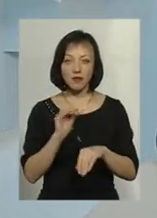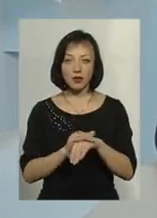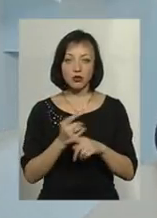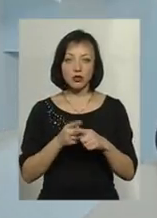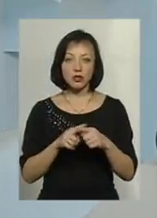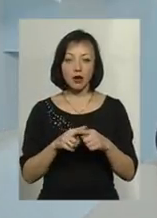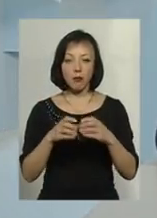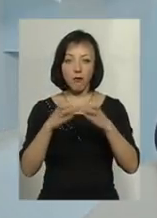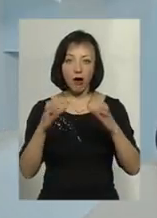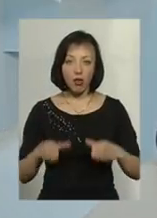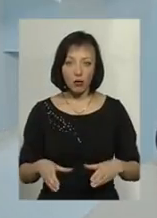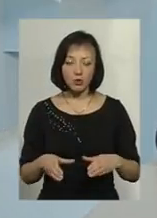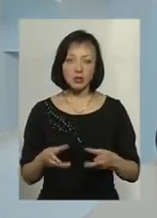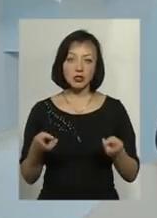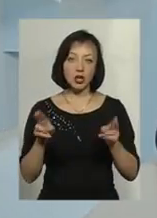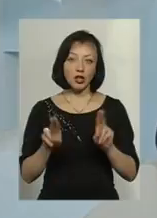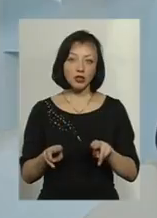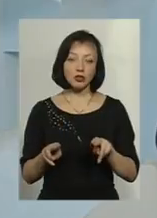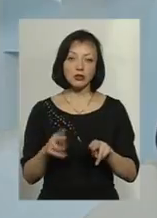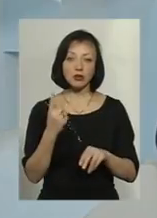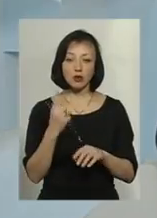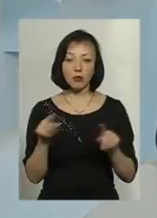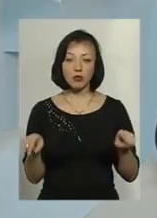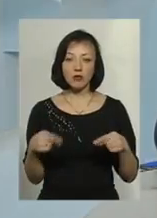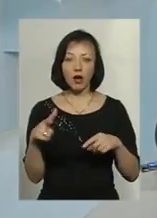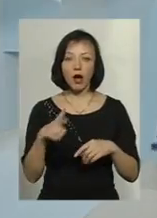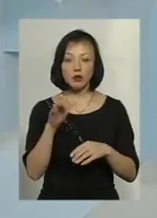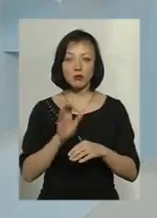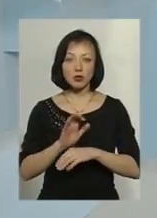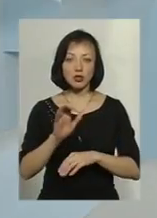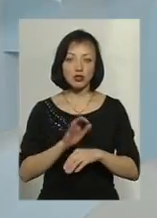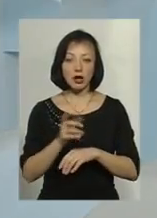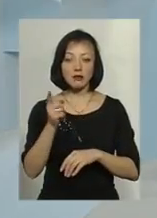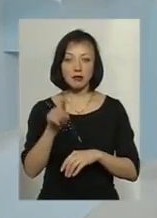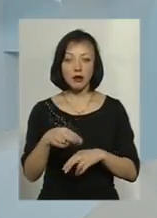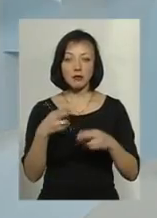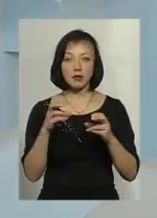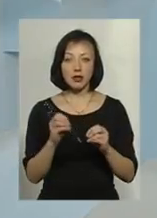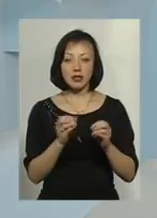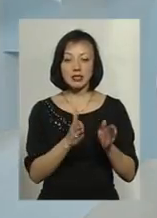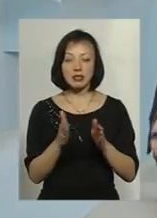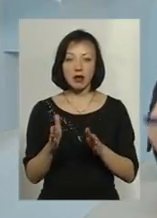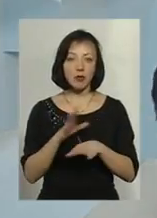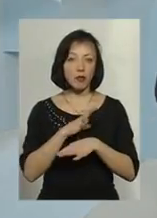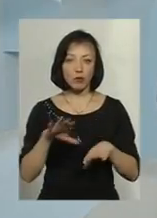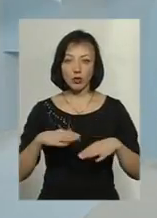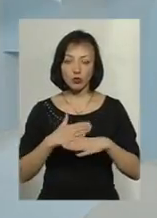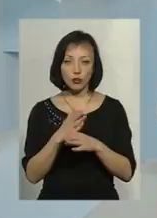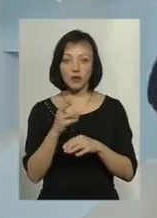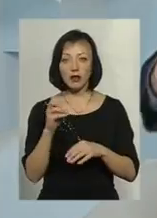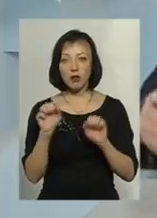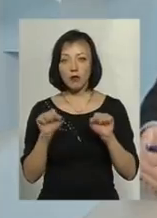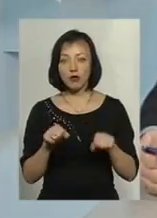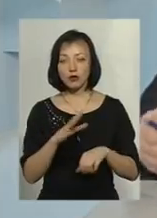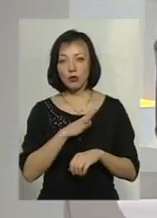вже балон, за нами лишилося хіба що поновити газопостачання там, де система не була зруйнована, де її